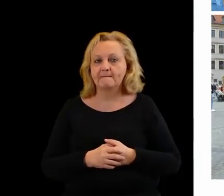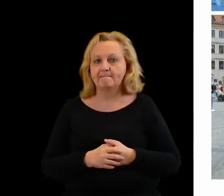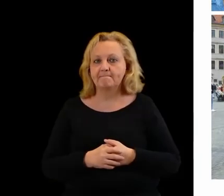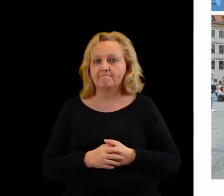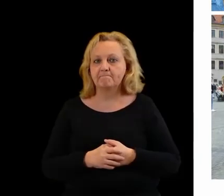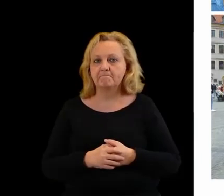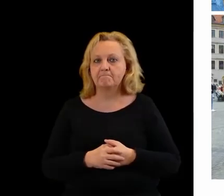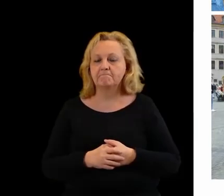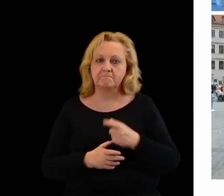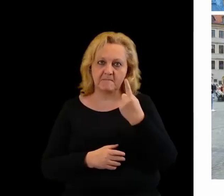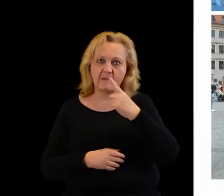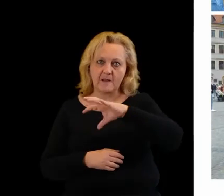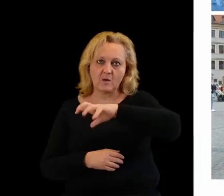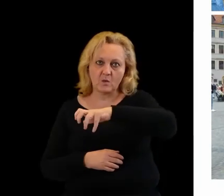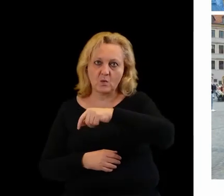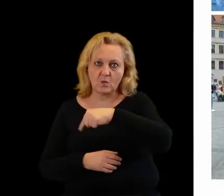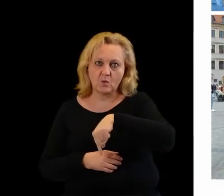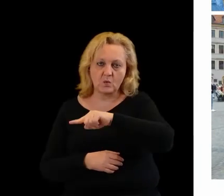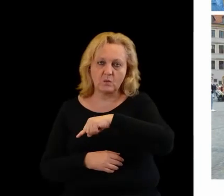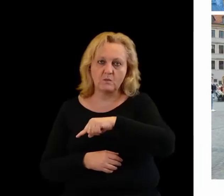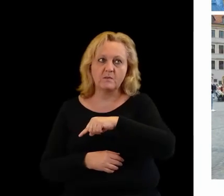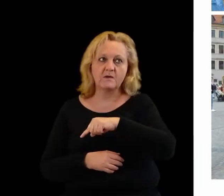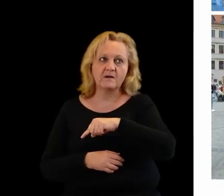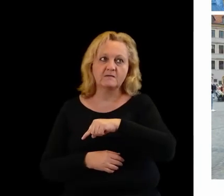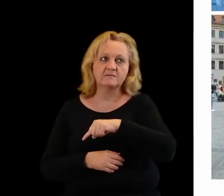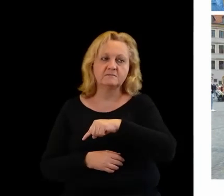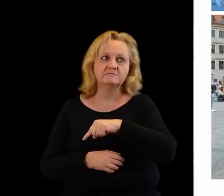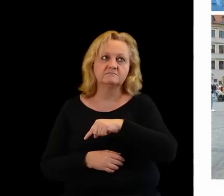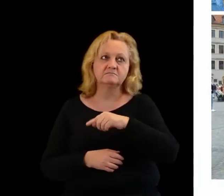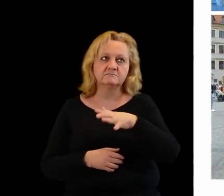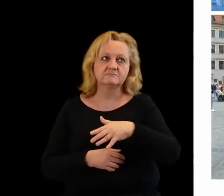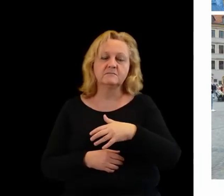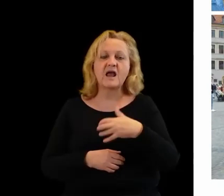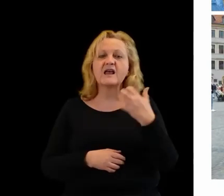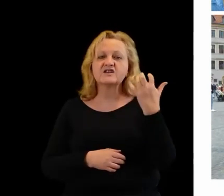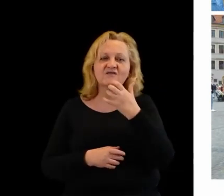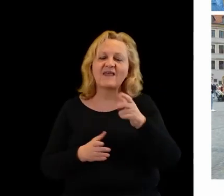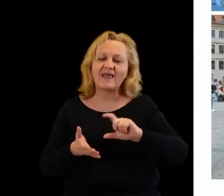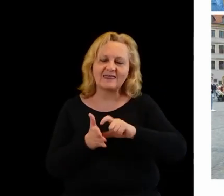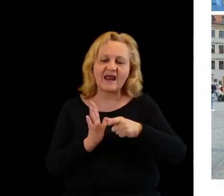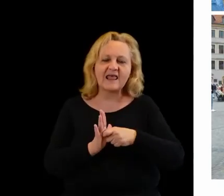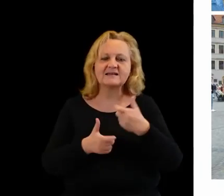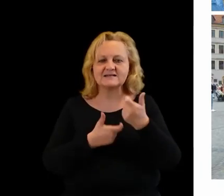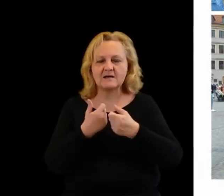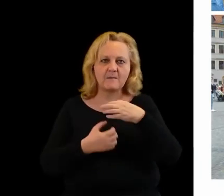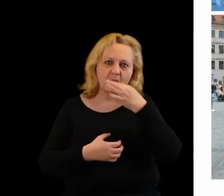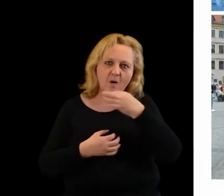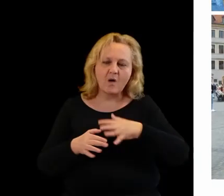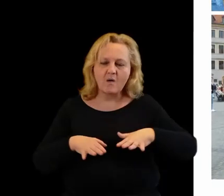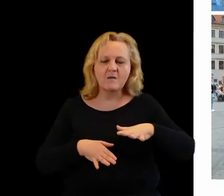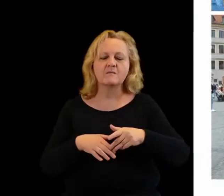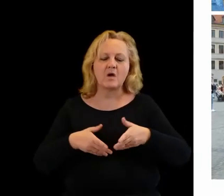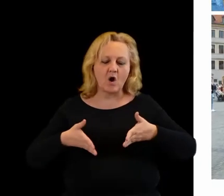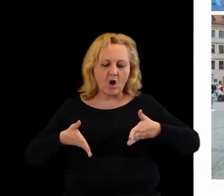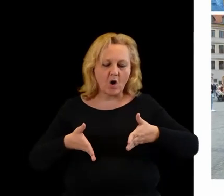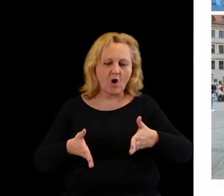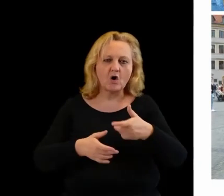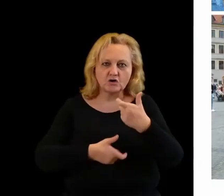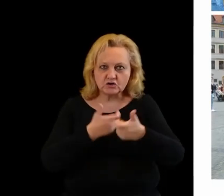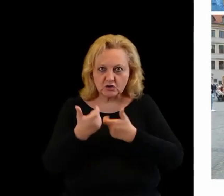jedna z grup ociepliła swoją świetlicę. Zrobiono chodnik też przy świetlicy.